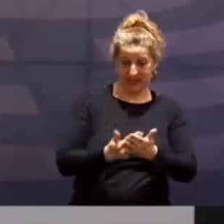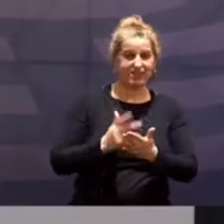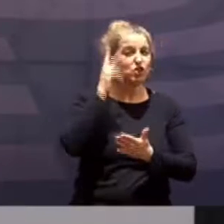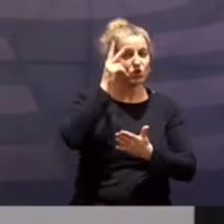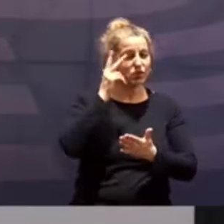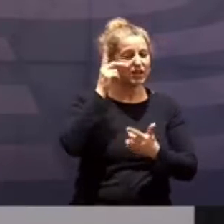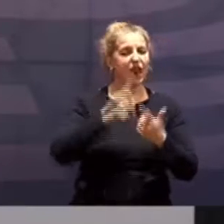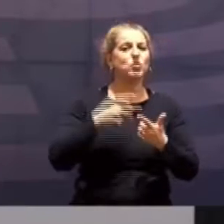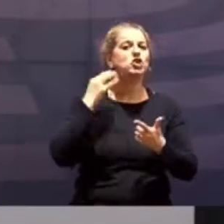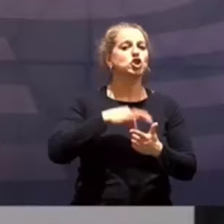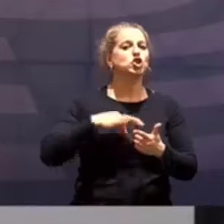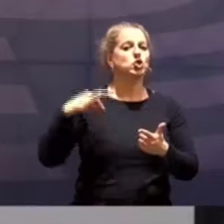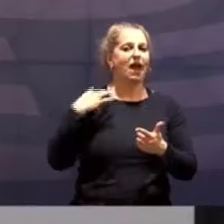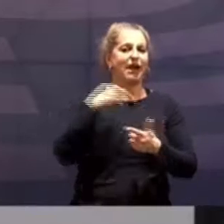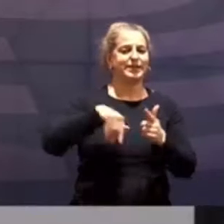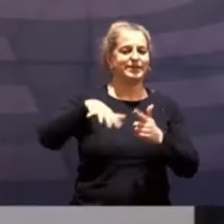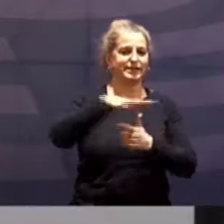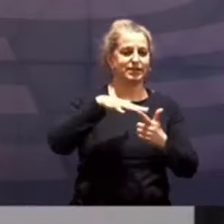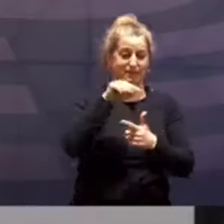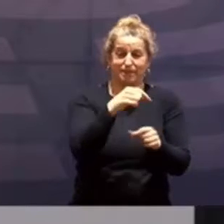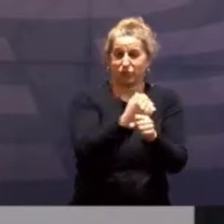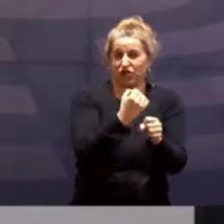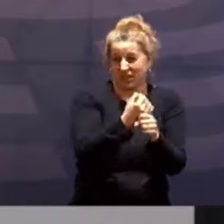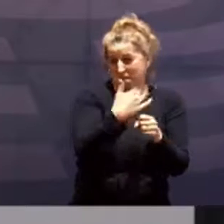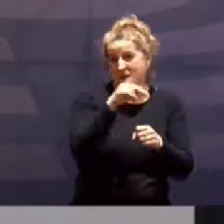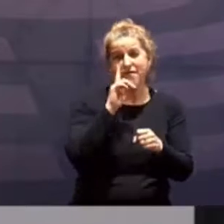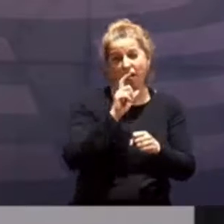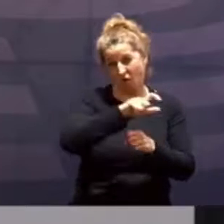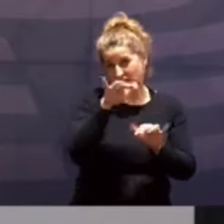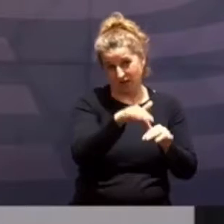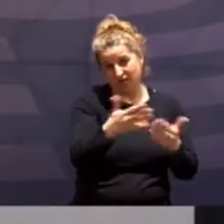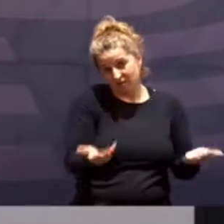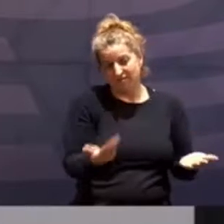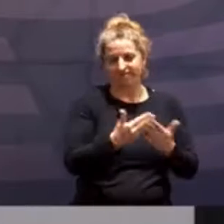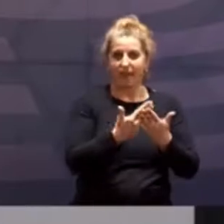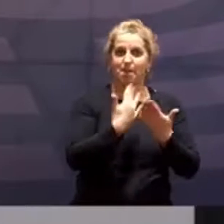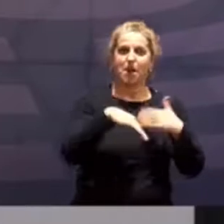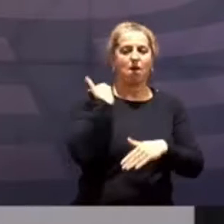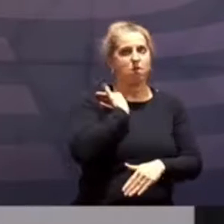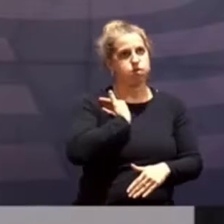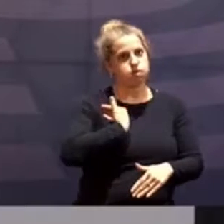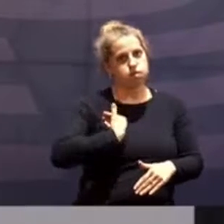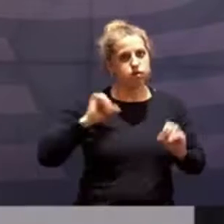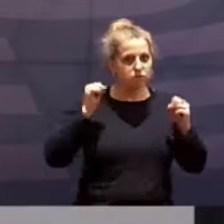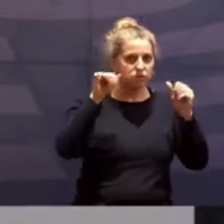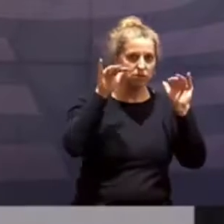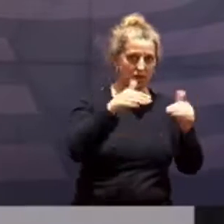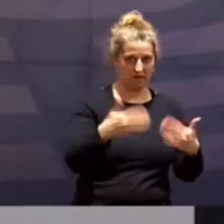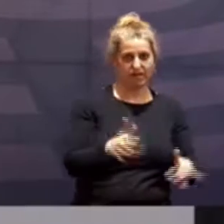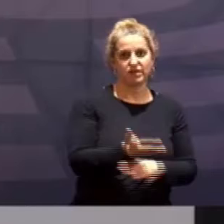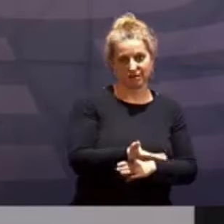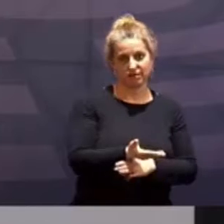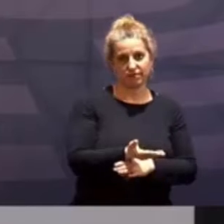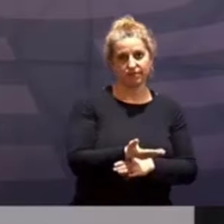Gesundheitswesen von den Beschäftigten, die nun mal mehrheitlich Frauen sind, unter Aufbringung immensen Einsatzes die Stirn geboten.